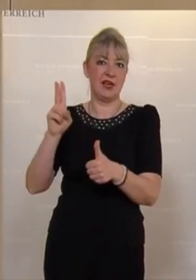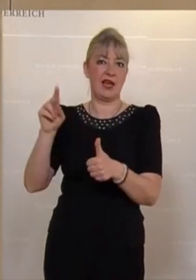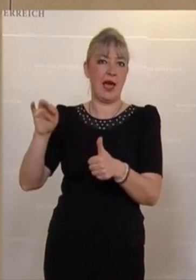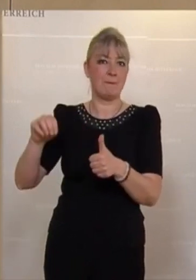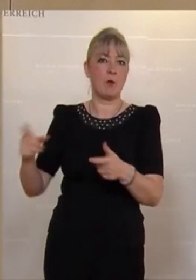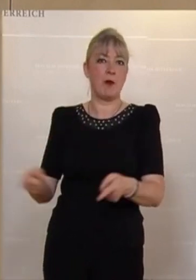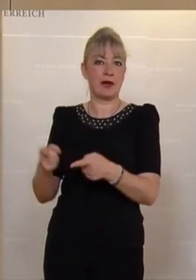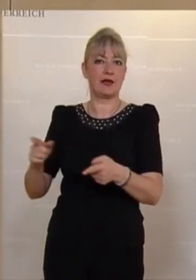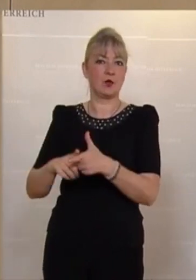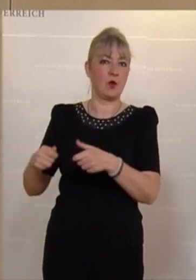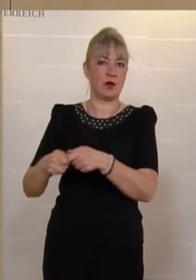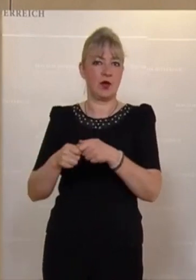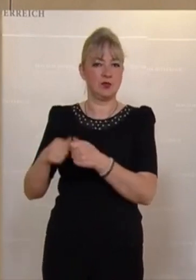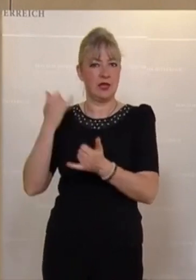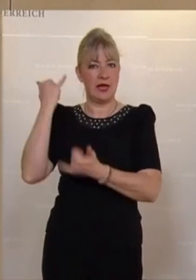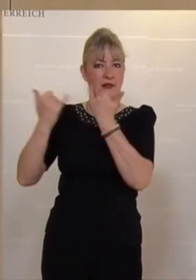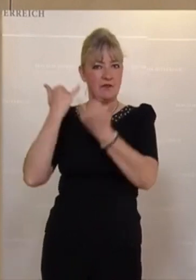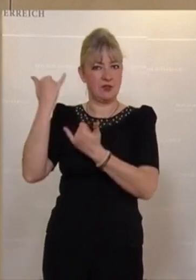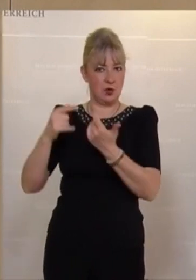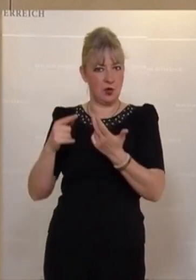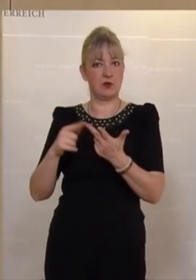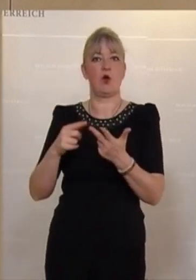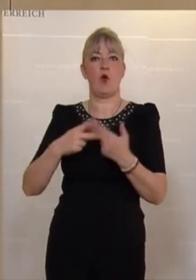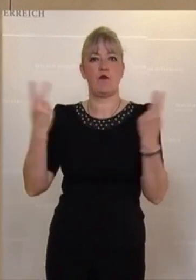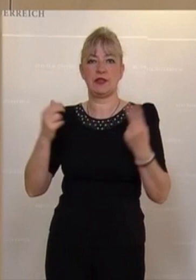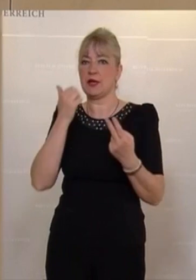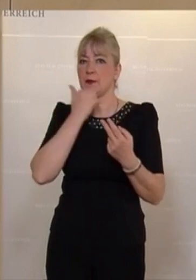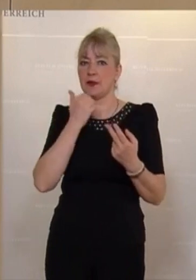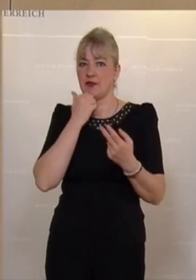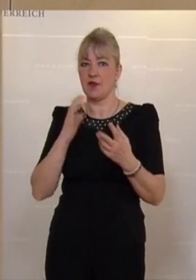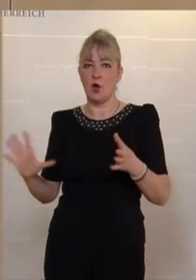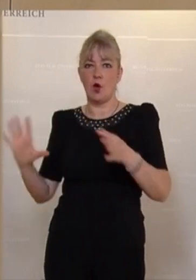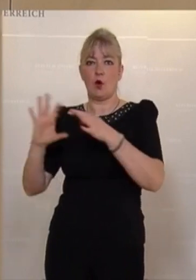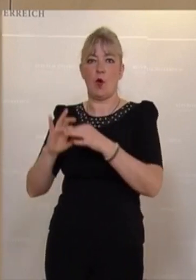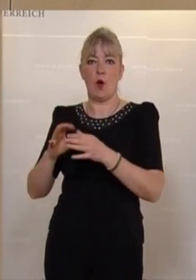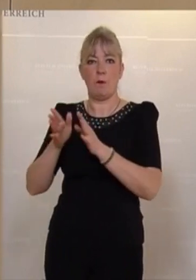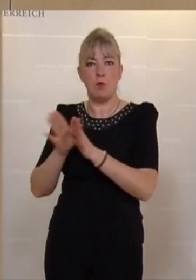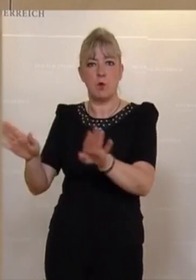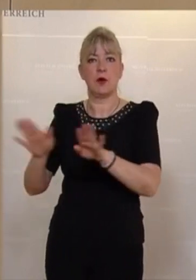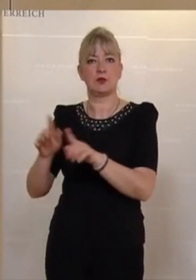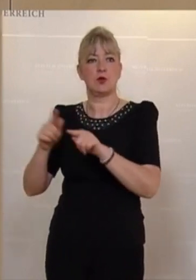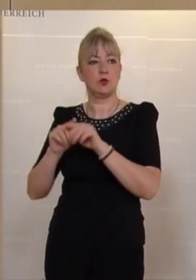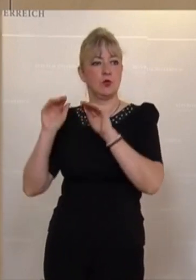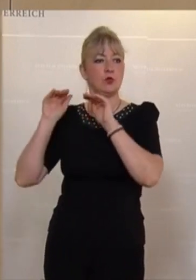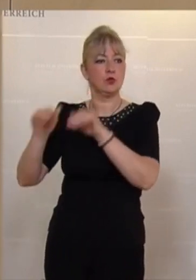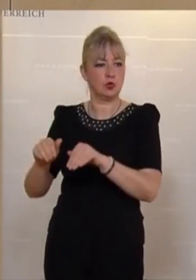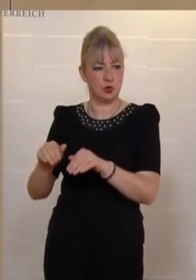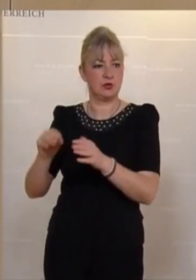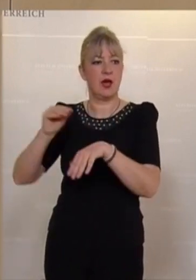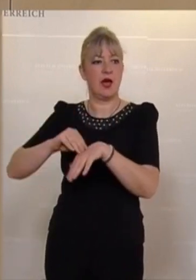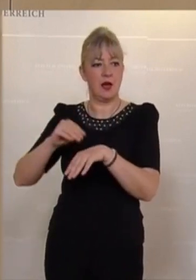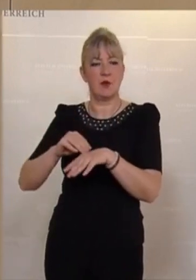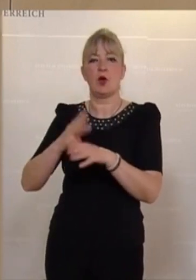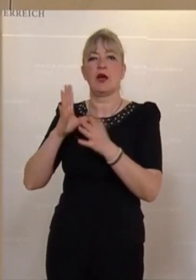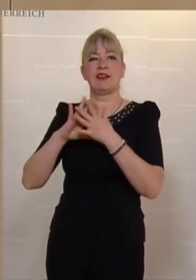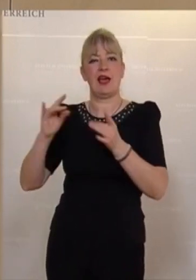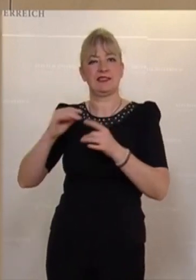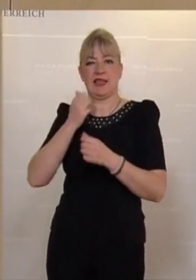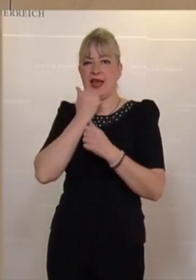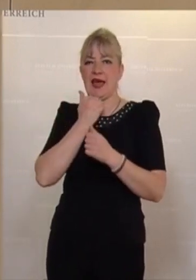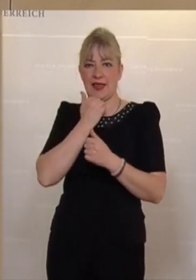KMU mit Marketing und organisatorischen Innovationen, öffentlich-private Co-Publikationen und Schutzanmeldungen von geistigem Eigentum. Fair enough.